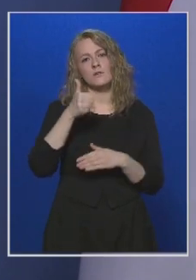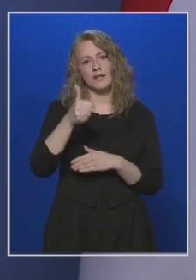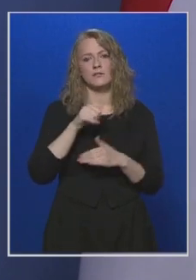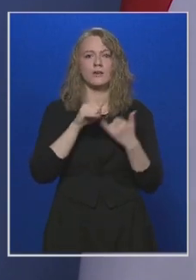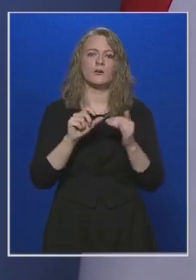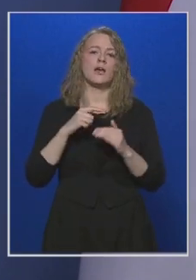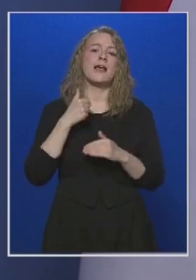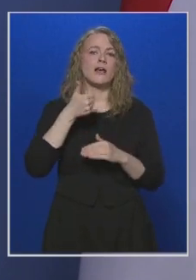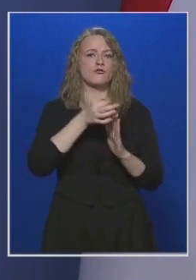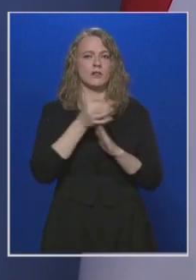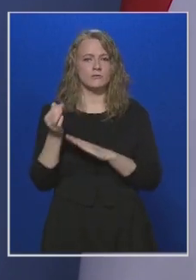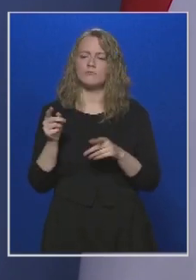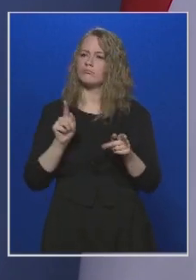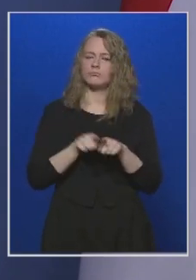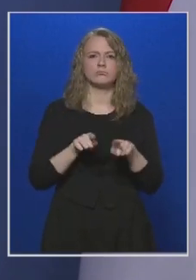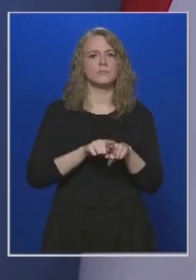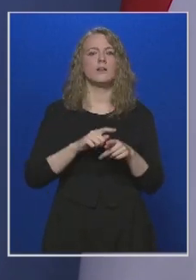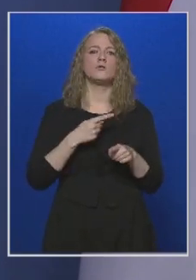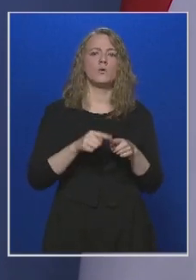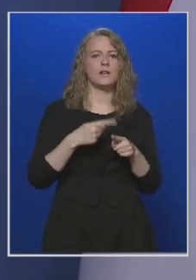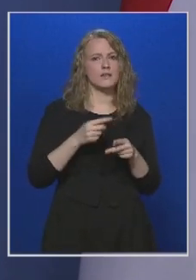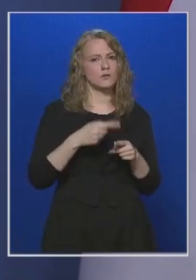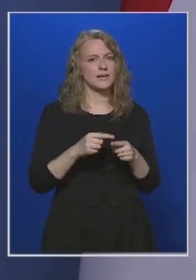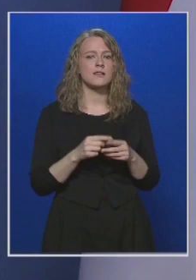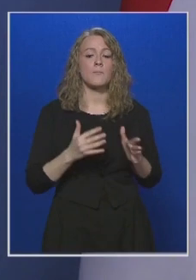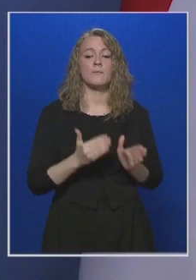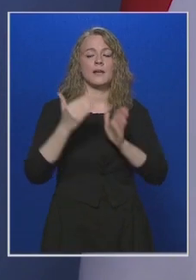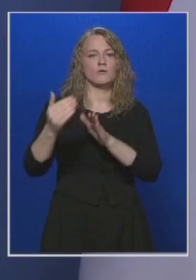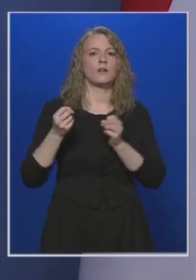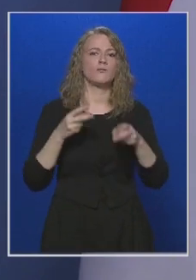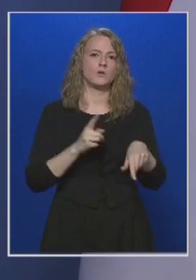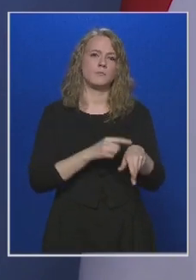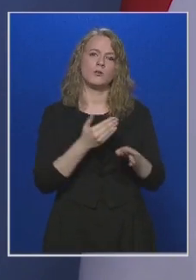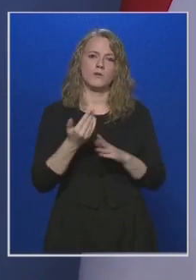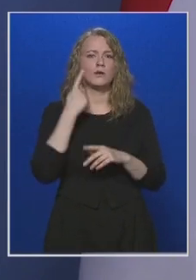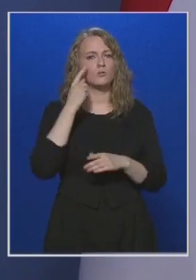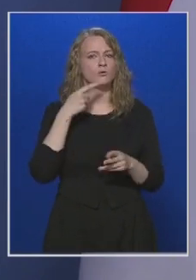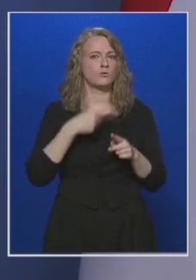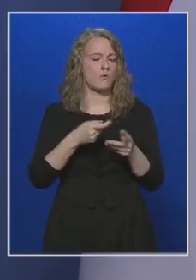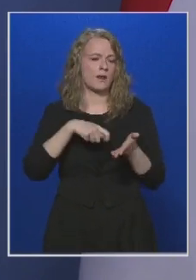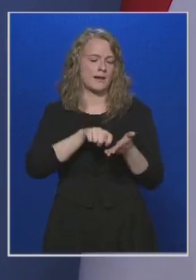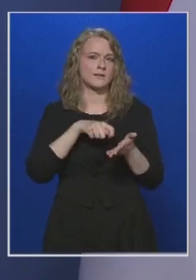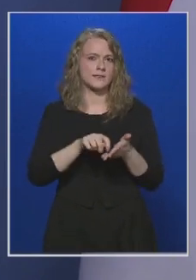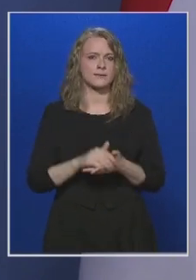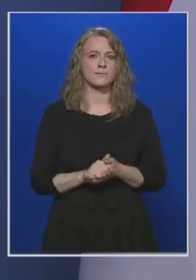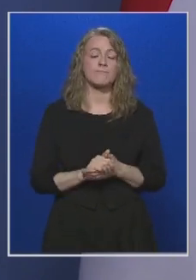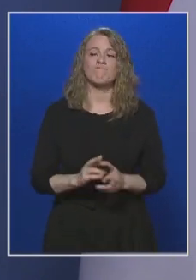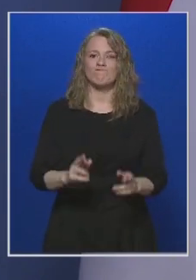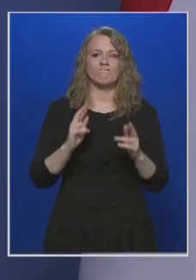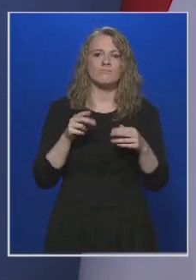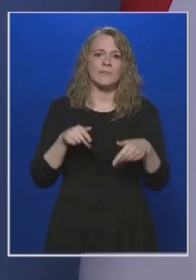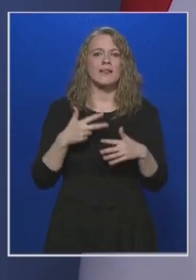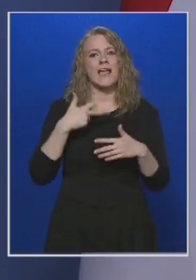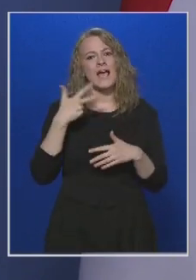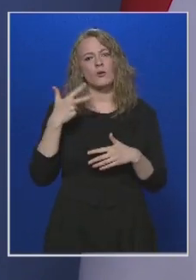-től változatlan törlesztő részlet mellett megnövekedő futamidővel tud törleszteni. Azt reméljük, hogy az a potenciálisan